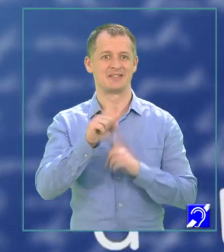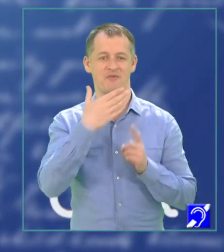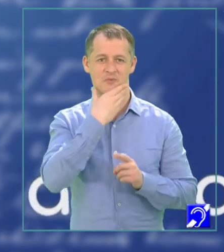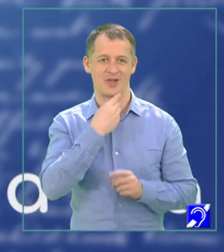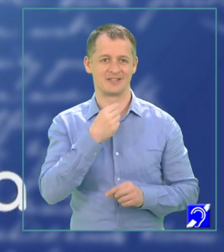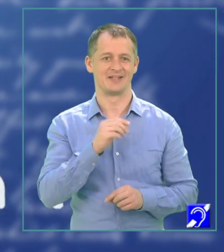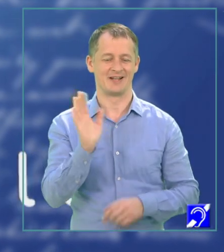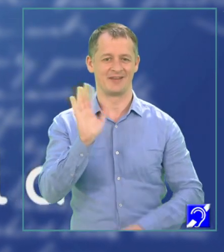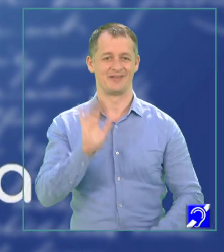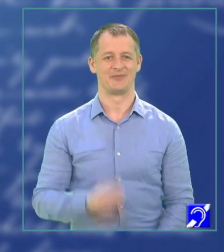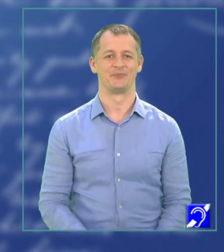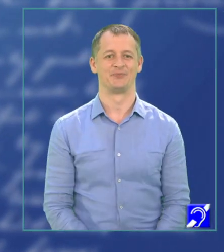acasă!